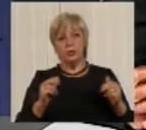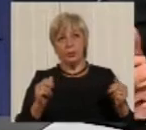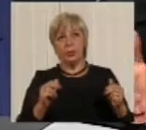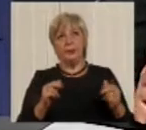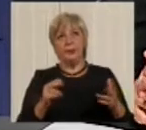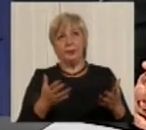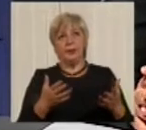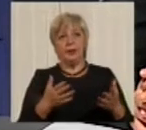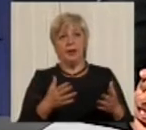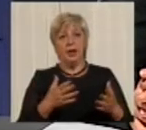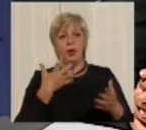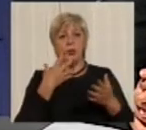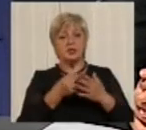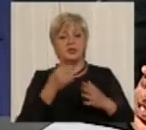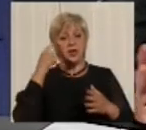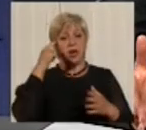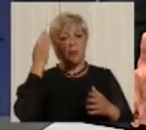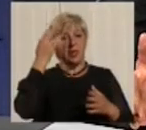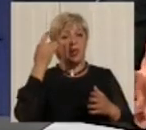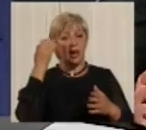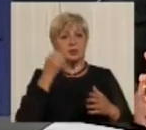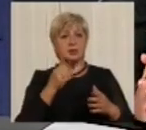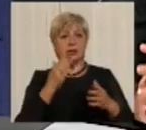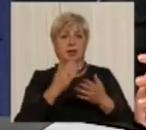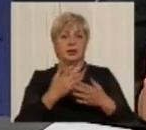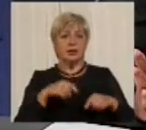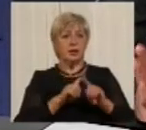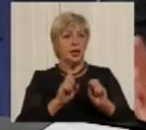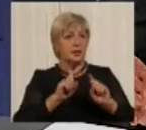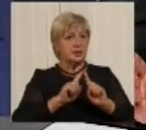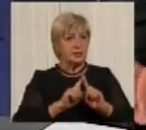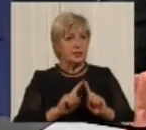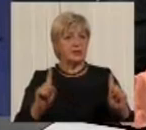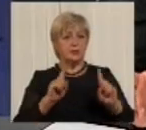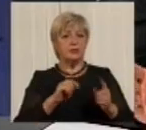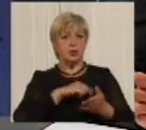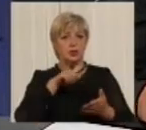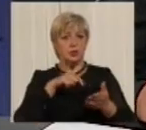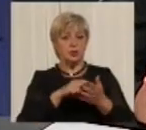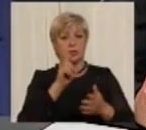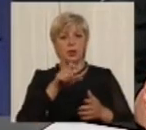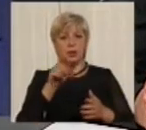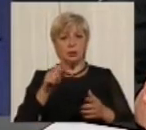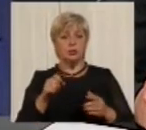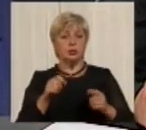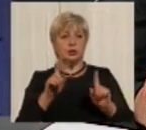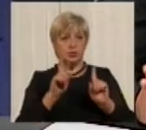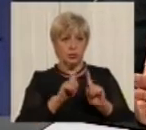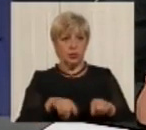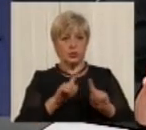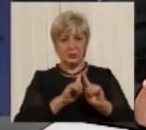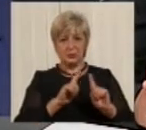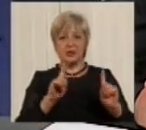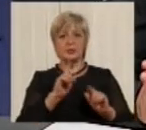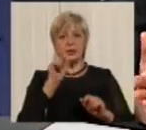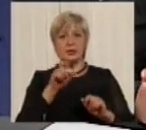трішки специфічне місце, і люди це теж трішки становиться специфічними. І,